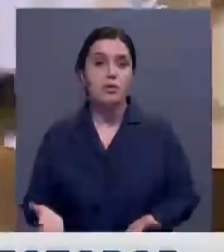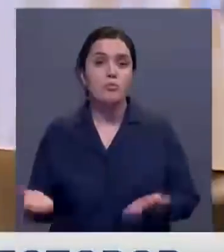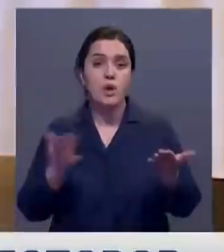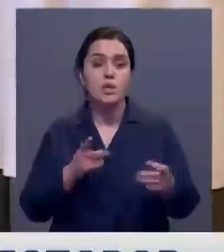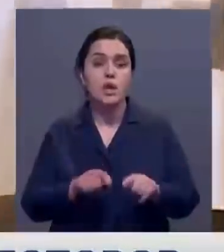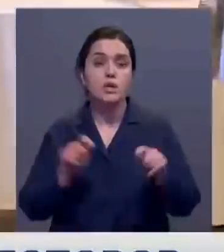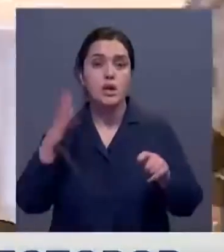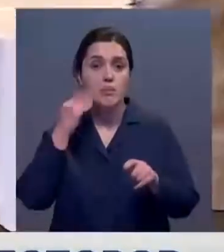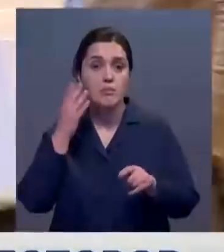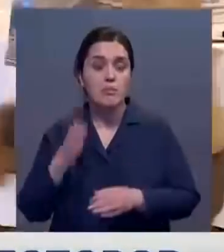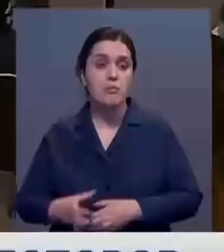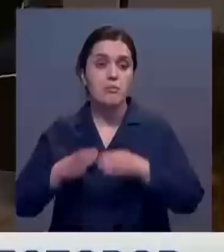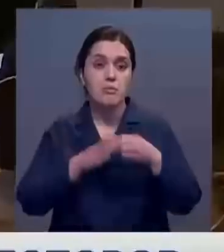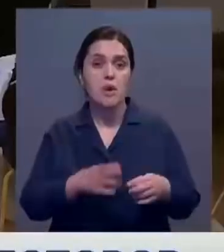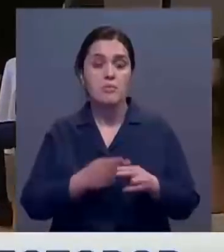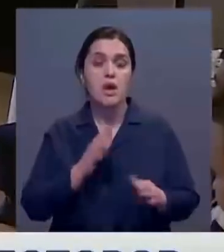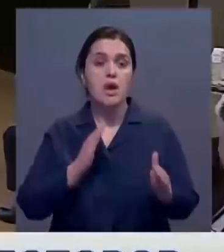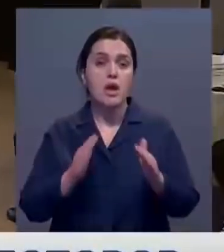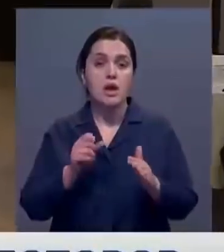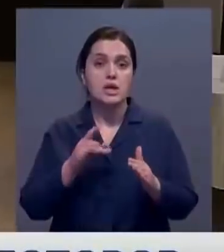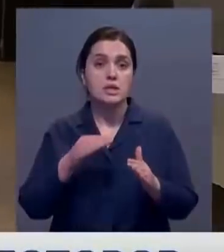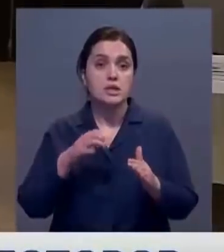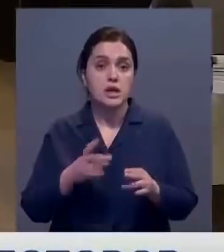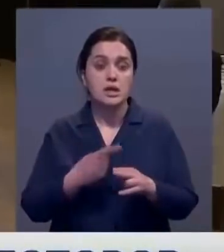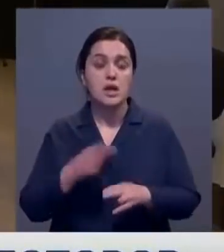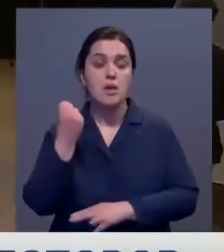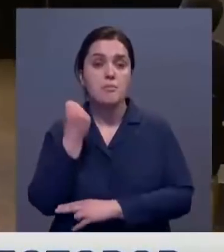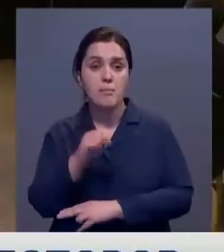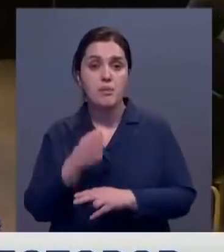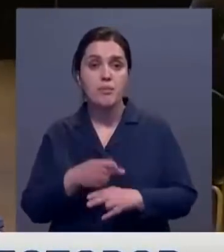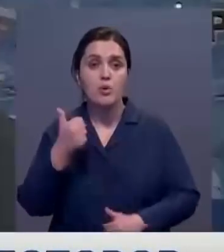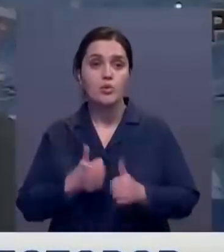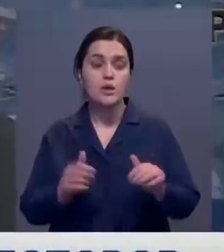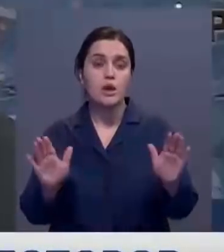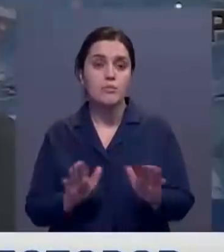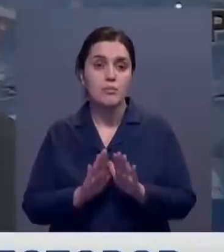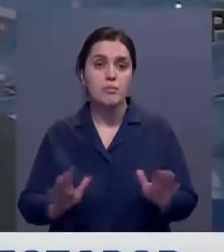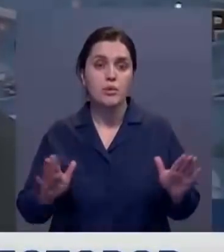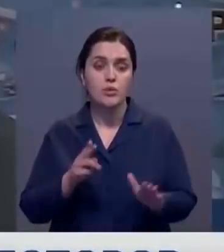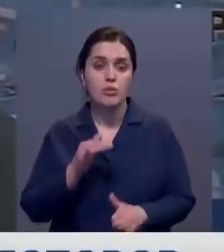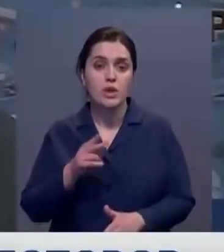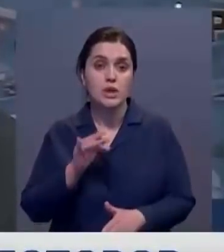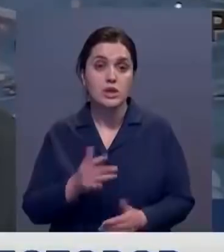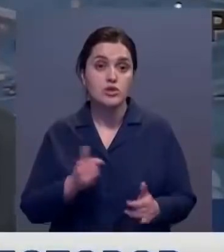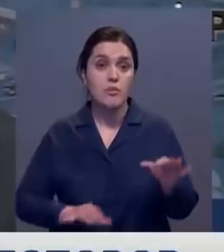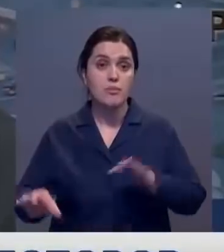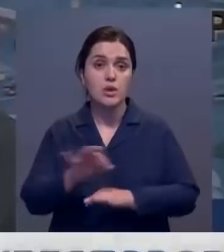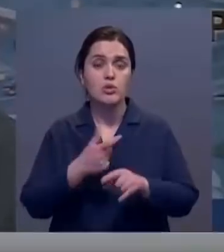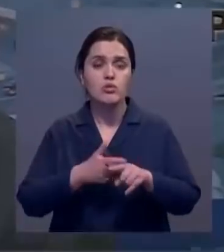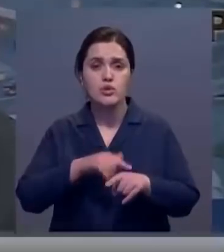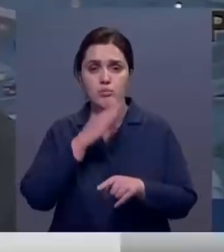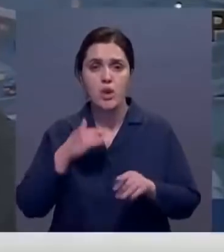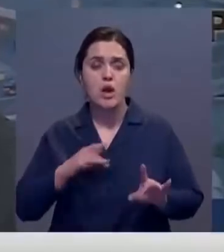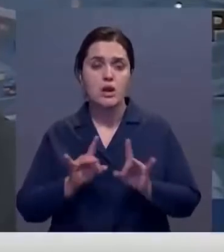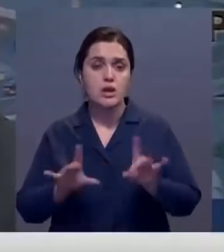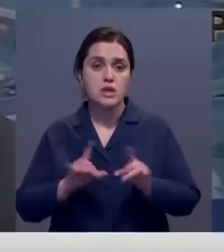приехала команда тейквондистов клуба «Арыстан» и победительница конкурса «Аншибалапан» Инжу Куандык. Сейчас проектов очень много. Я расскажу об